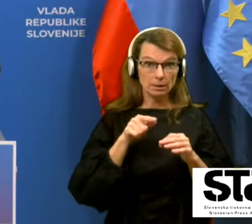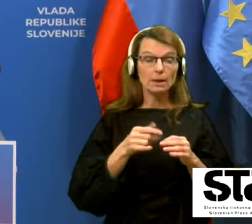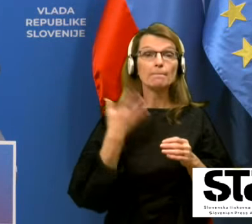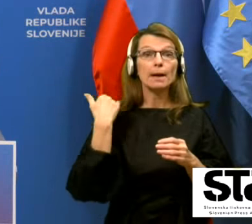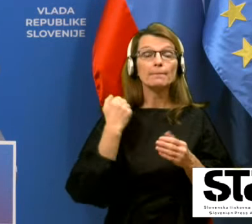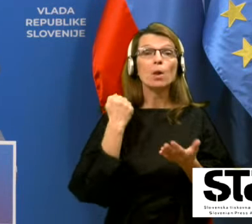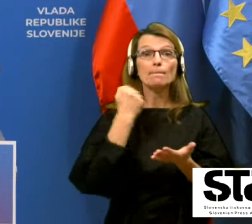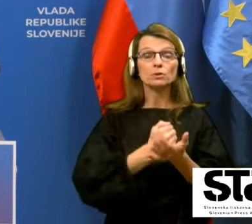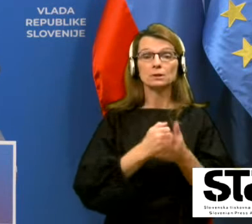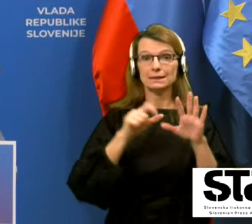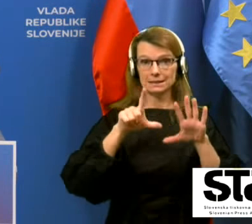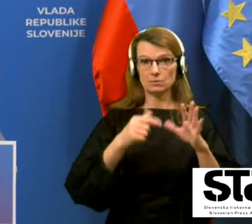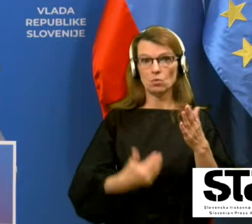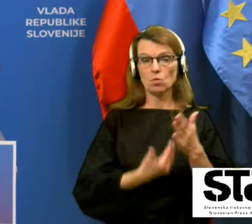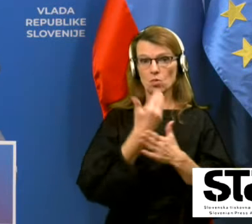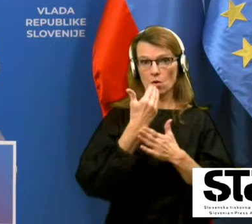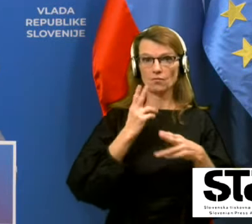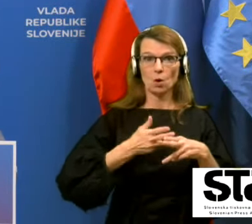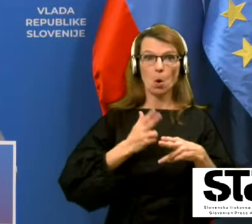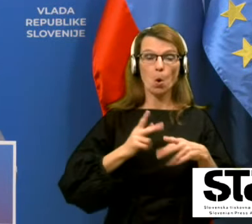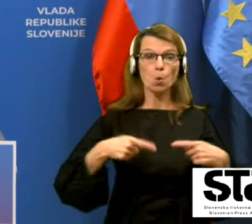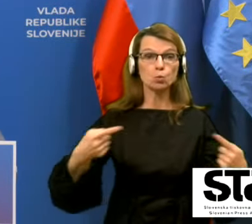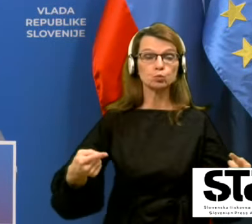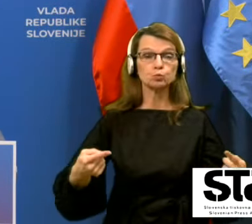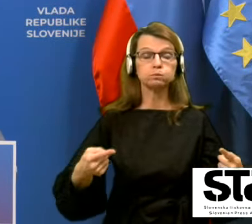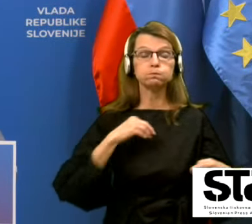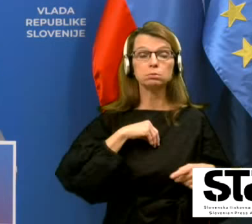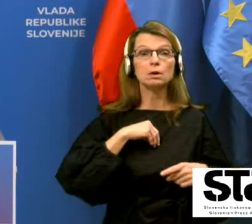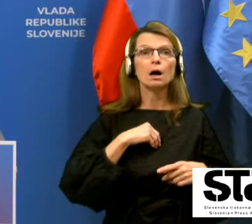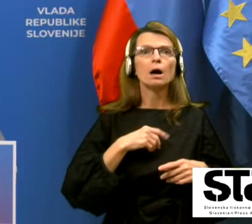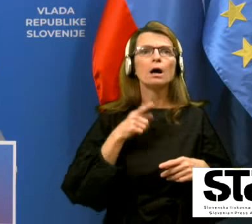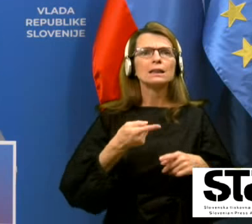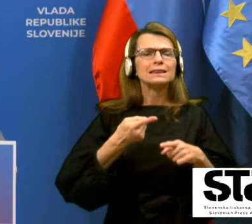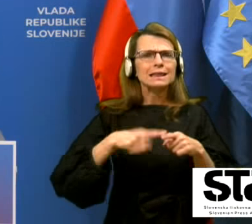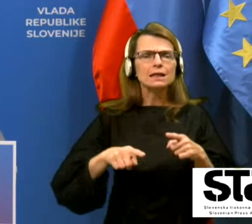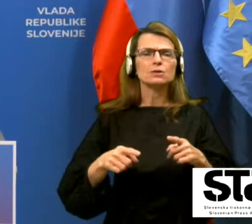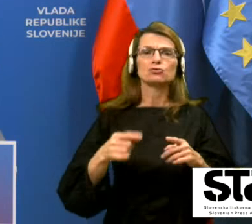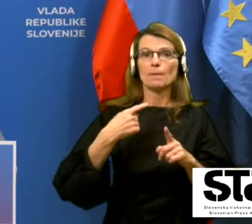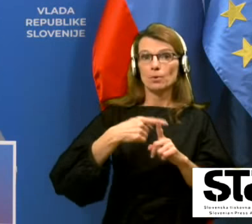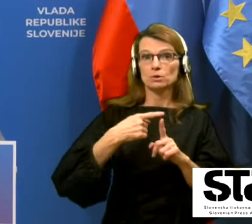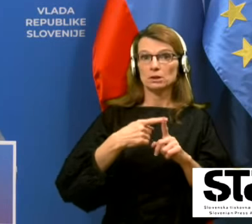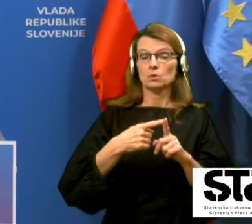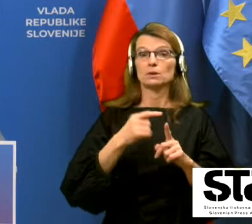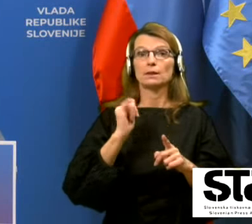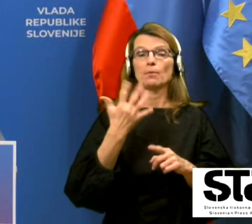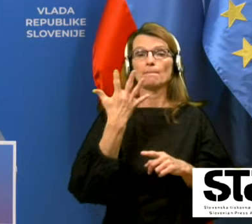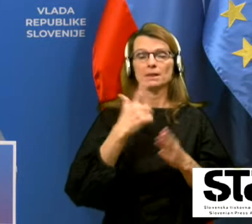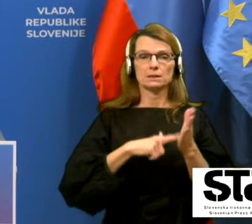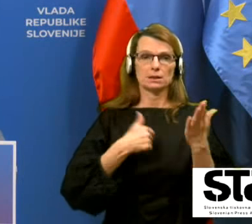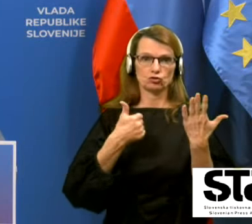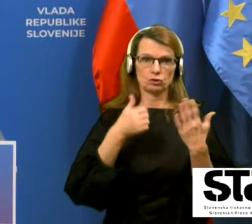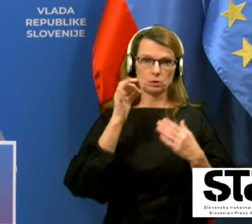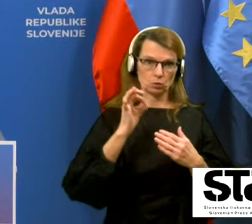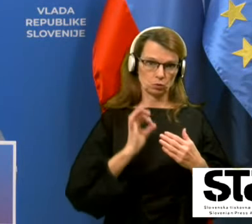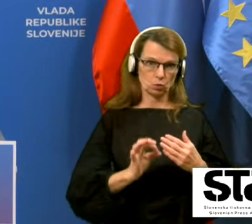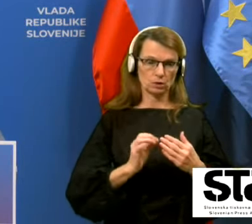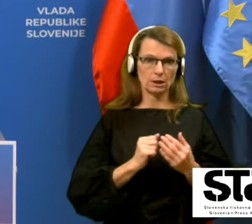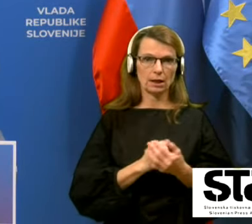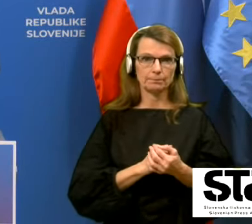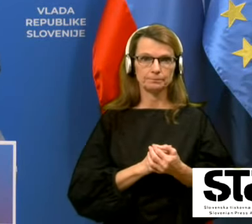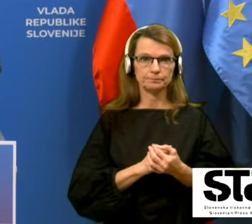potvrjenih 7 novih okužb. Delež pozitivnih hitrih testov pa je znašal 5,6 odstotka.